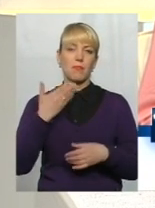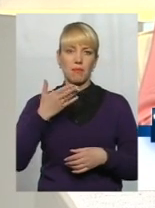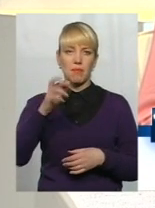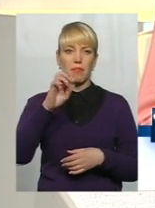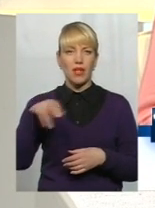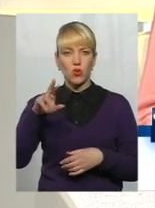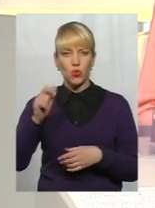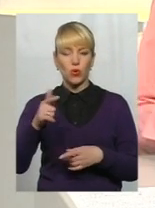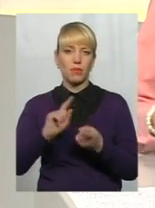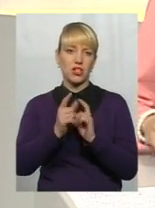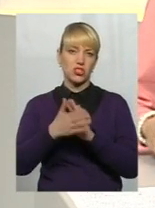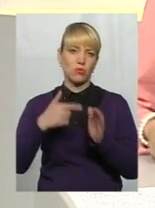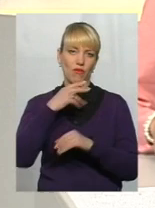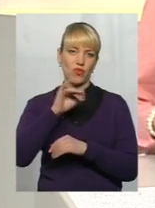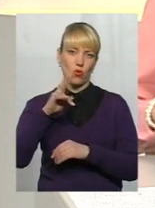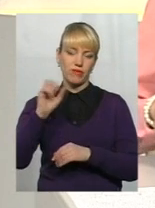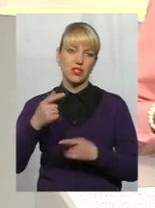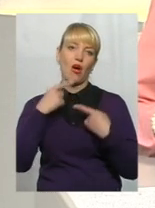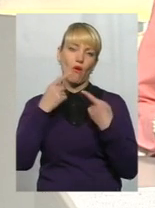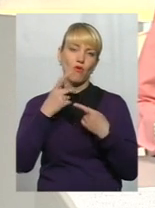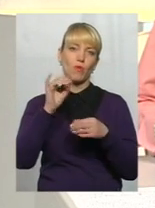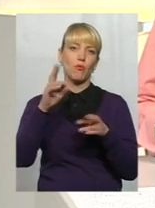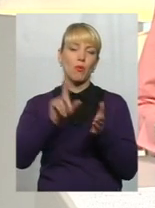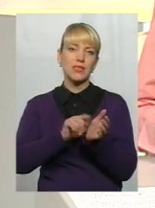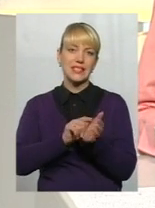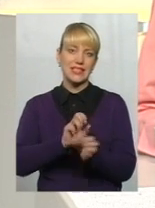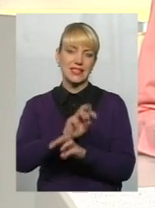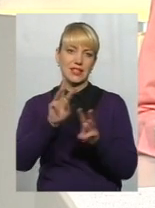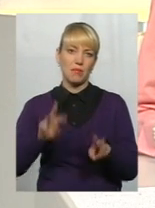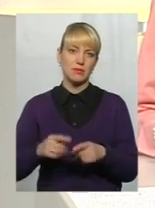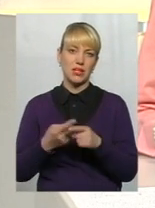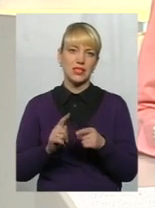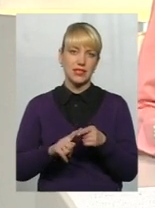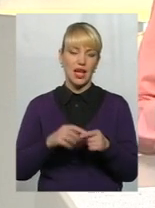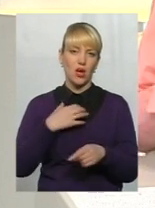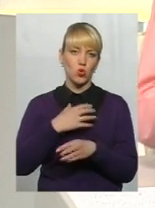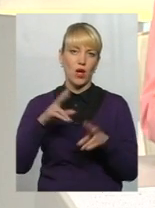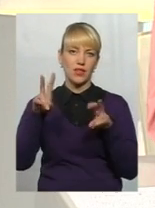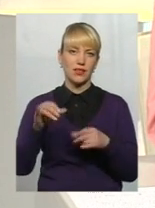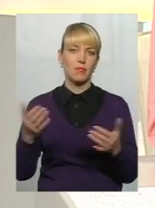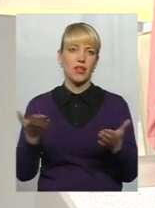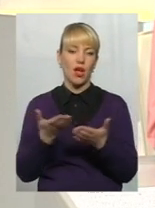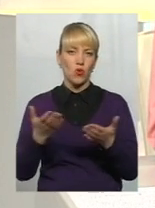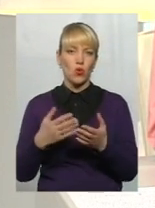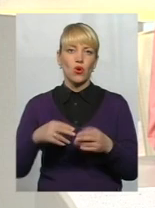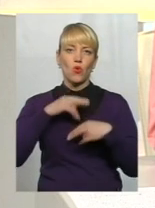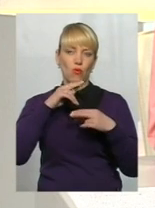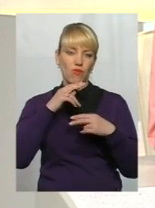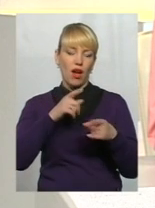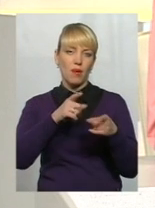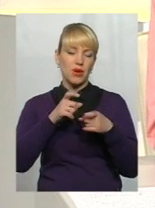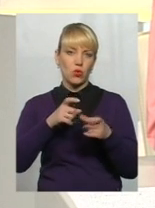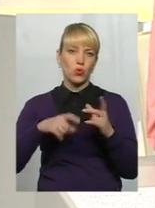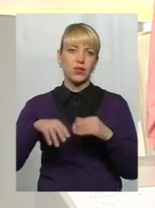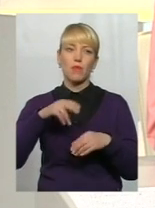жестового мову Оксани Фінонської. І нині ми говоримо про пенсійне забезпечення. Ця актуальна тема, до якої увага прикута